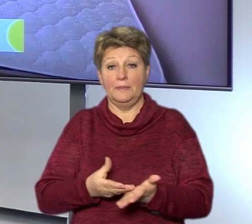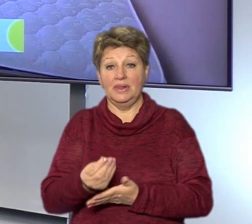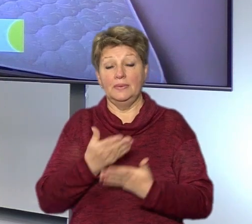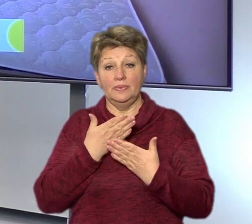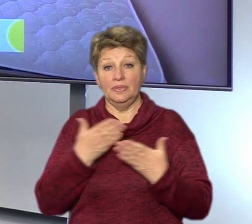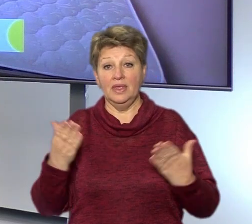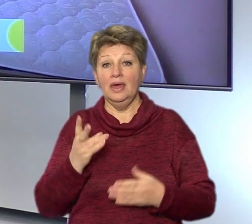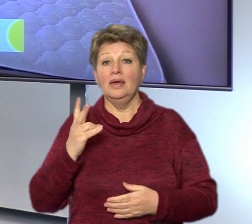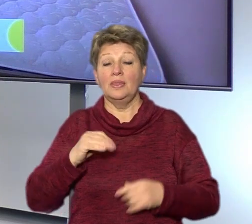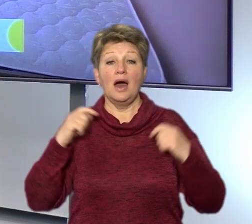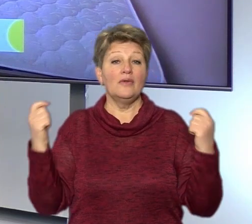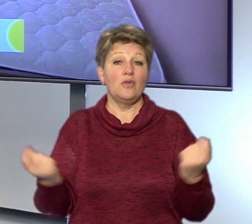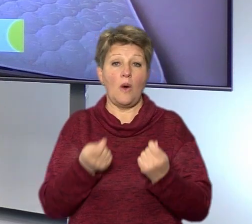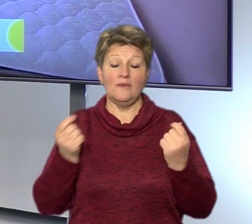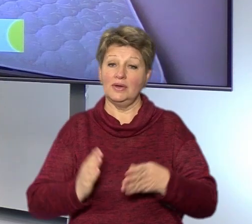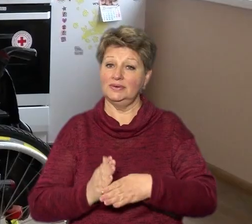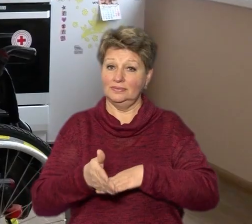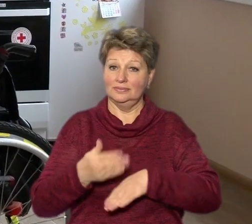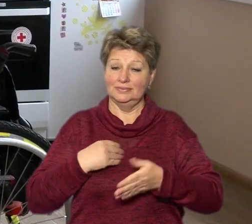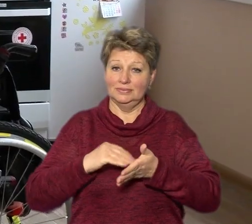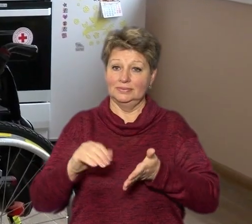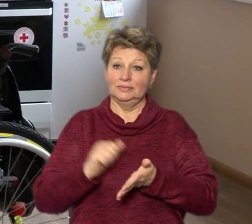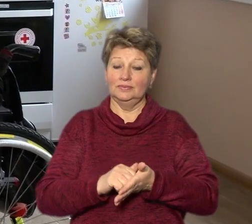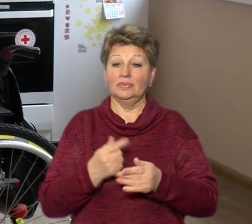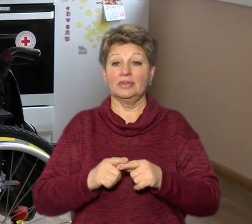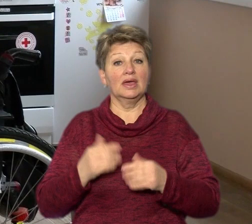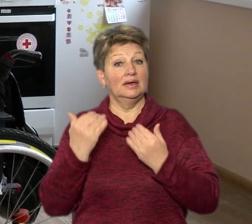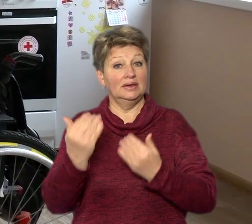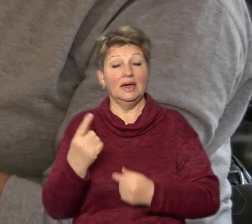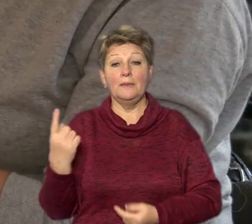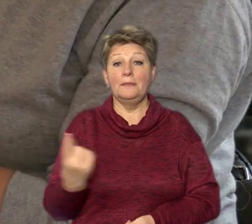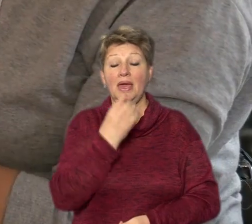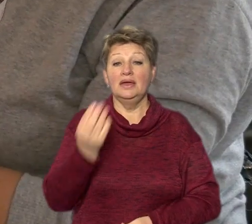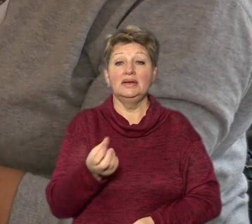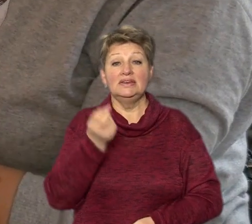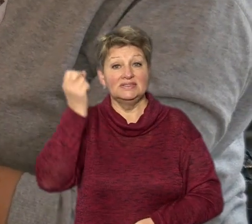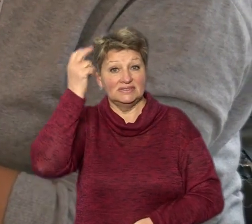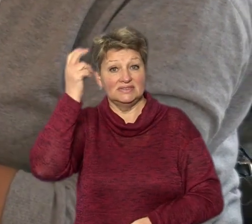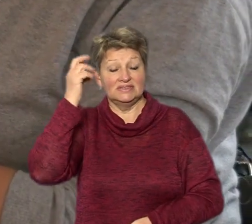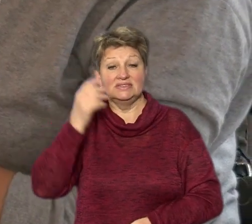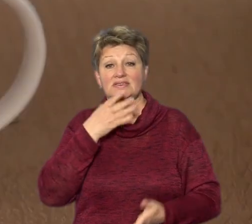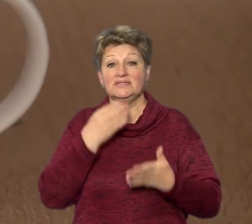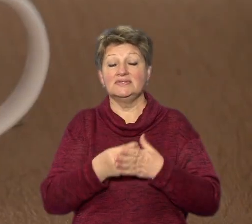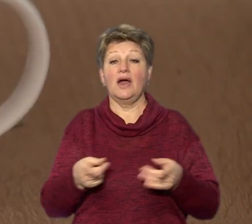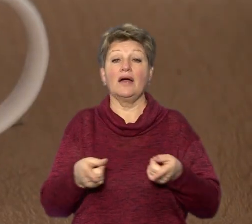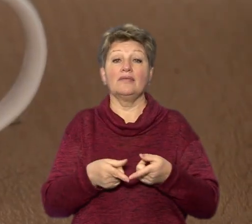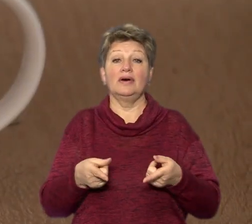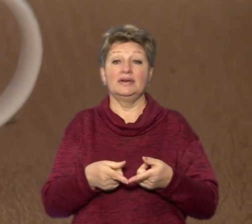новосіллі побувала і наша Дар'я Шевченко. Це їхній перший сніданок за останній рік у власній квартирі.